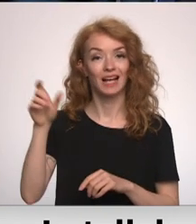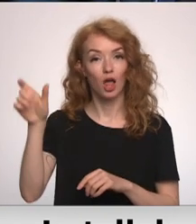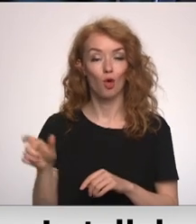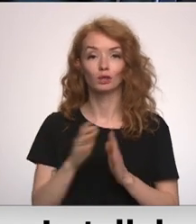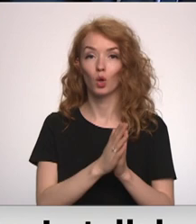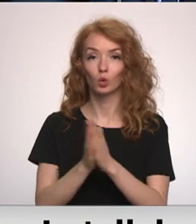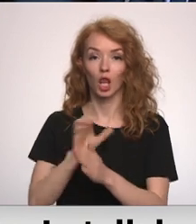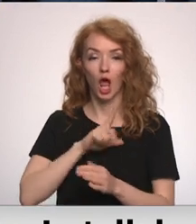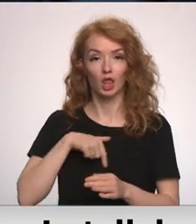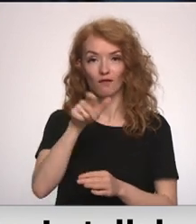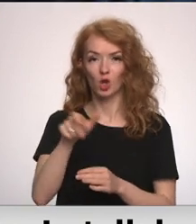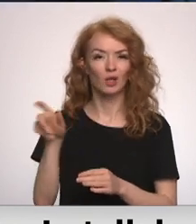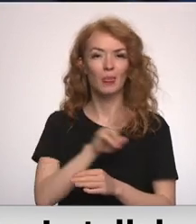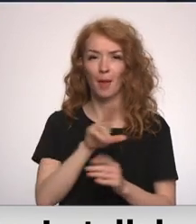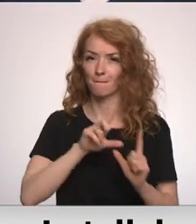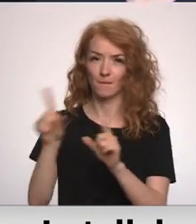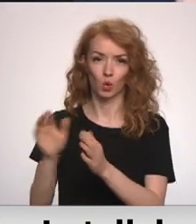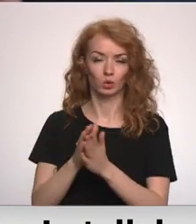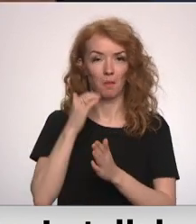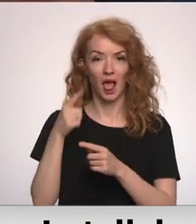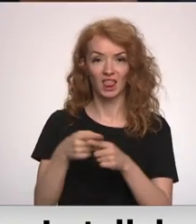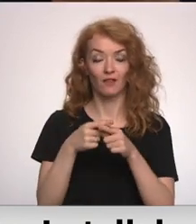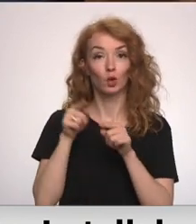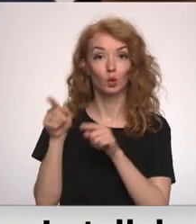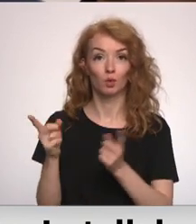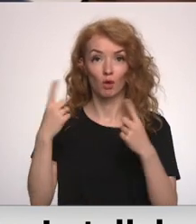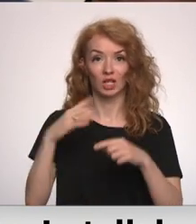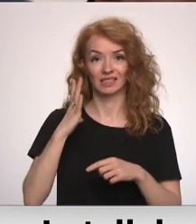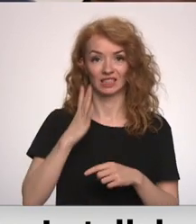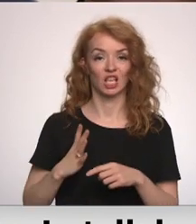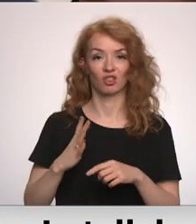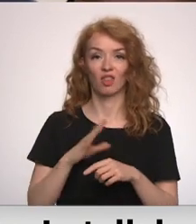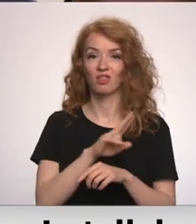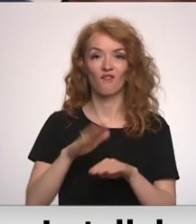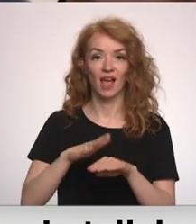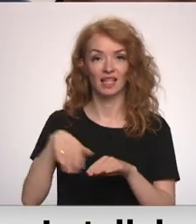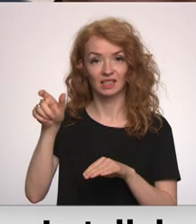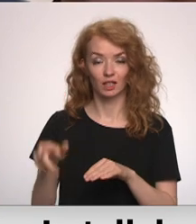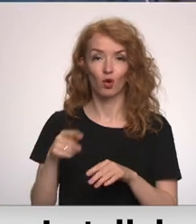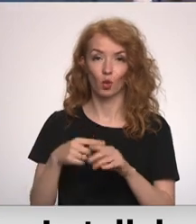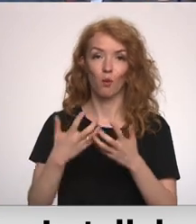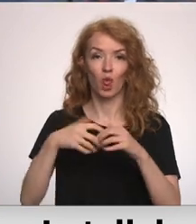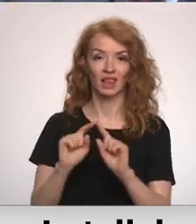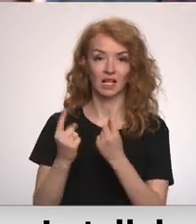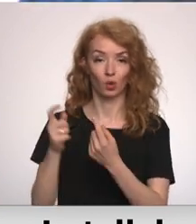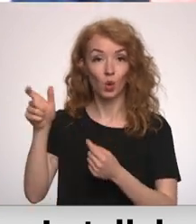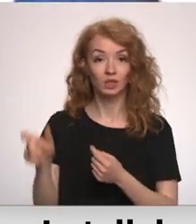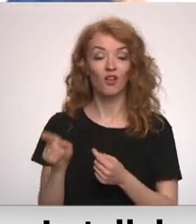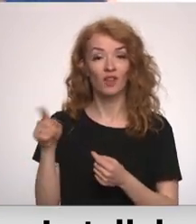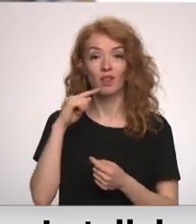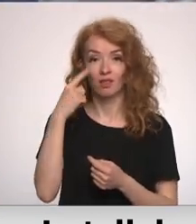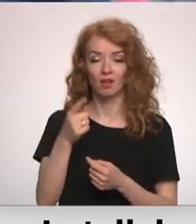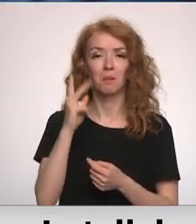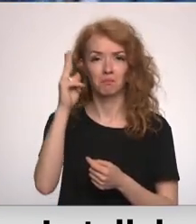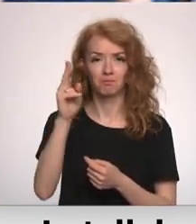aicināja latviešu pašlaik neapmeklēt Baltkrieviju, jo tā ir valsts, kurā cieši nevainīgi cilvēku un politijas lodzītie. Viņa pauta pārliecību, ka